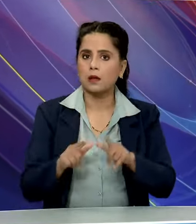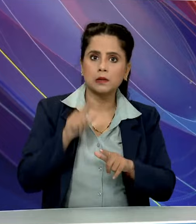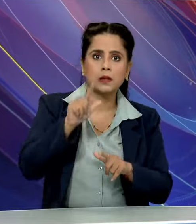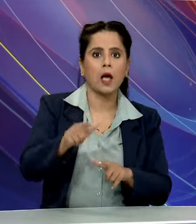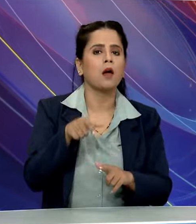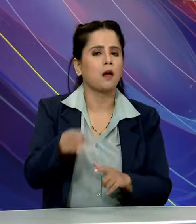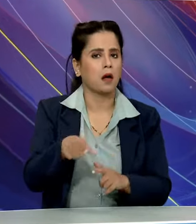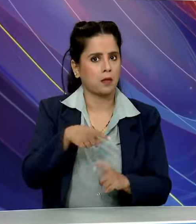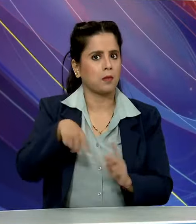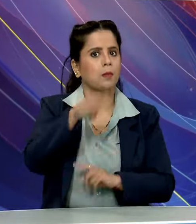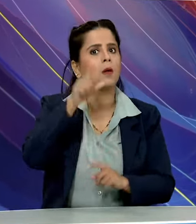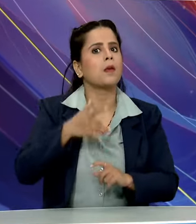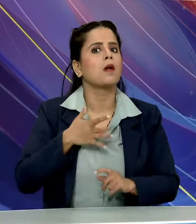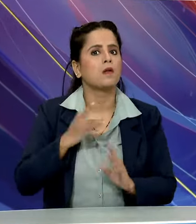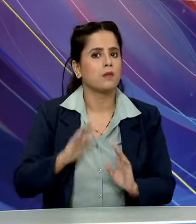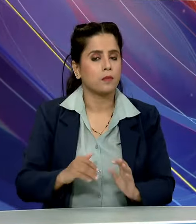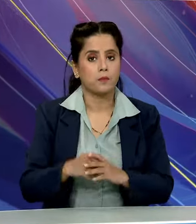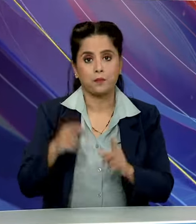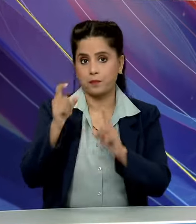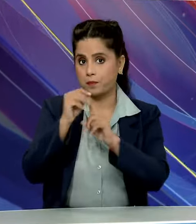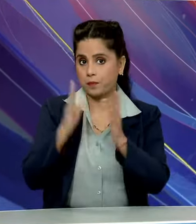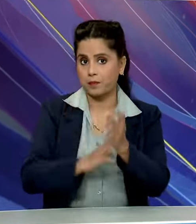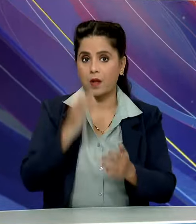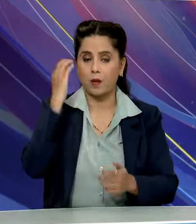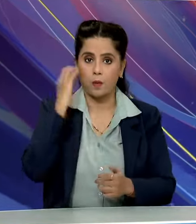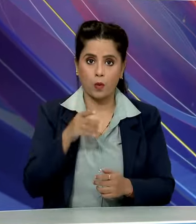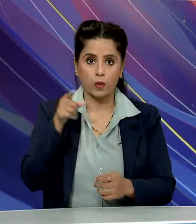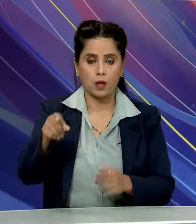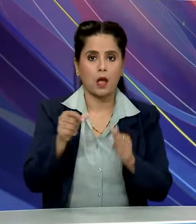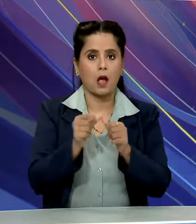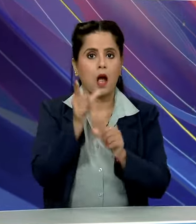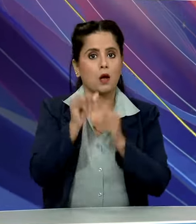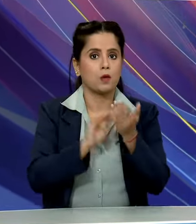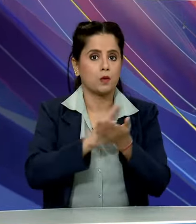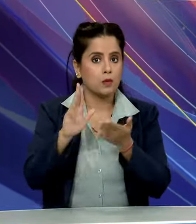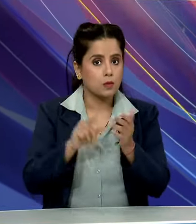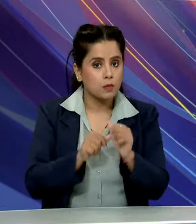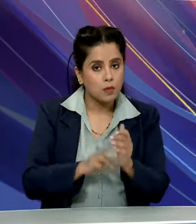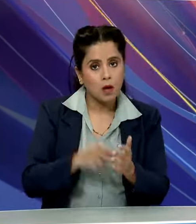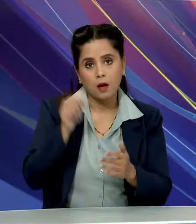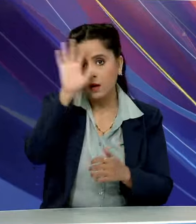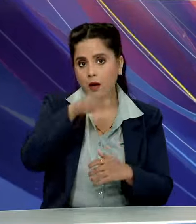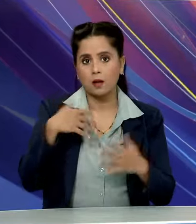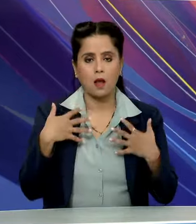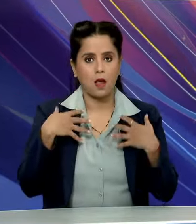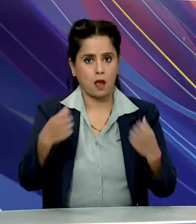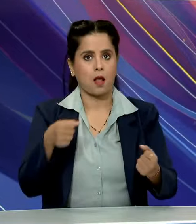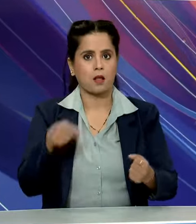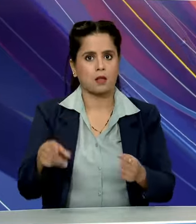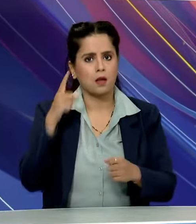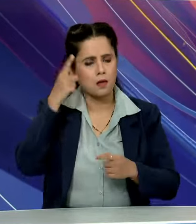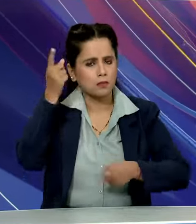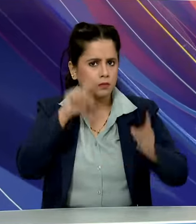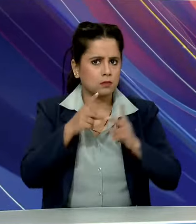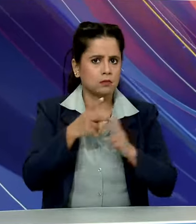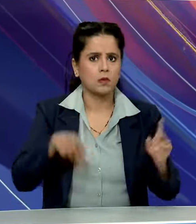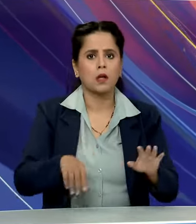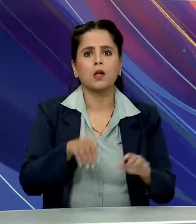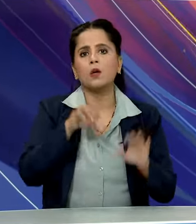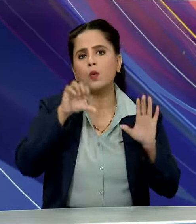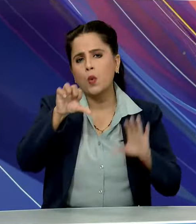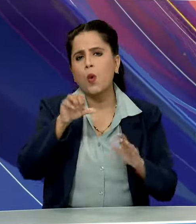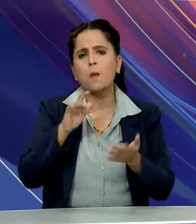माना जा रहा है प्रधान मंत्री मोदी ने आयुश्मान भारत स्वास्थे अव सनरचना मिशन के तहत 9